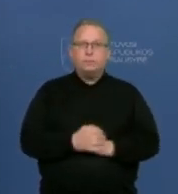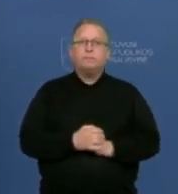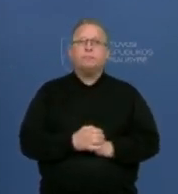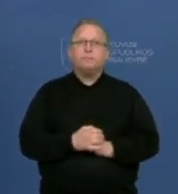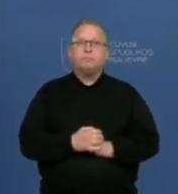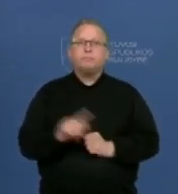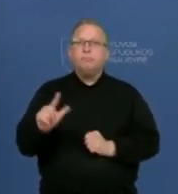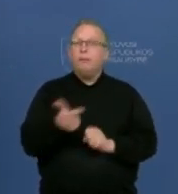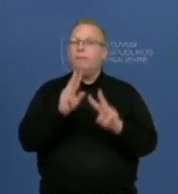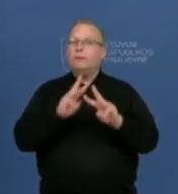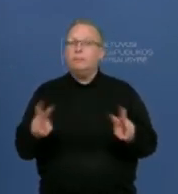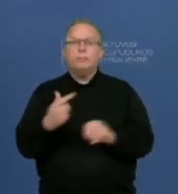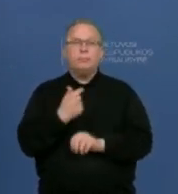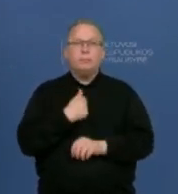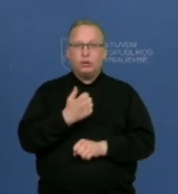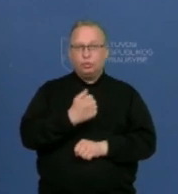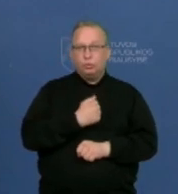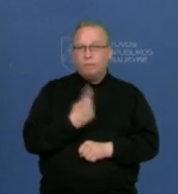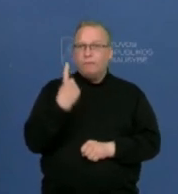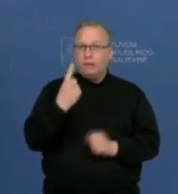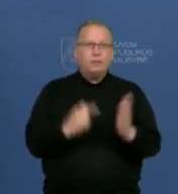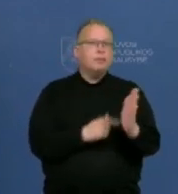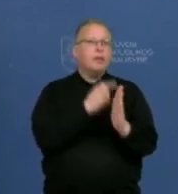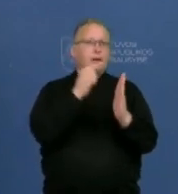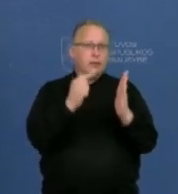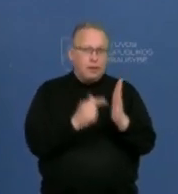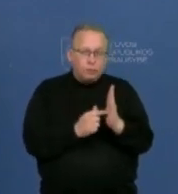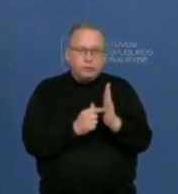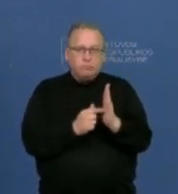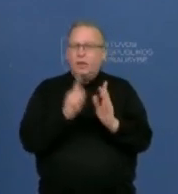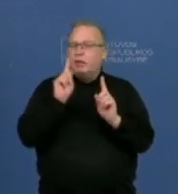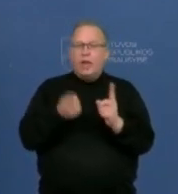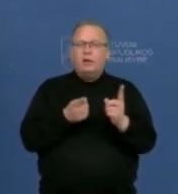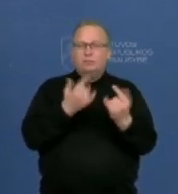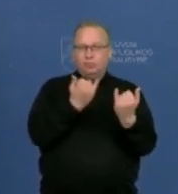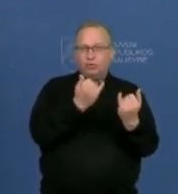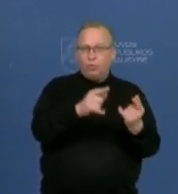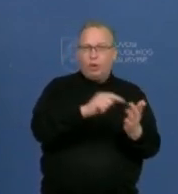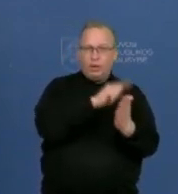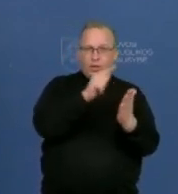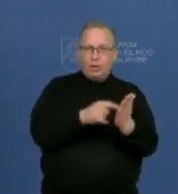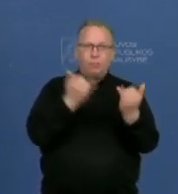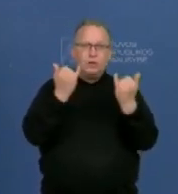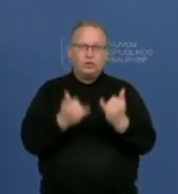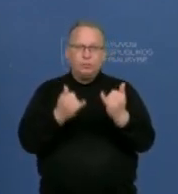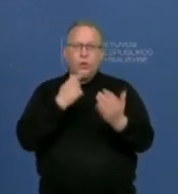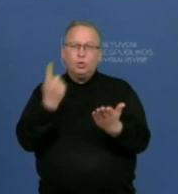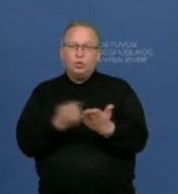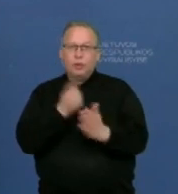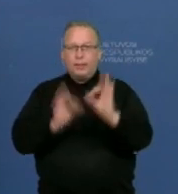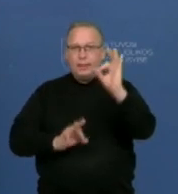Sakybėtse ministrė, aš turėsiu vieną klausimą, bet ne tiesiog jį susijusi, bet šiandien žurnalas reitingai